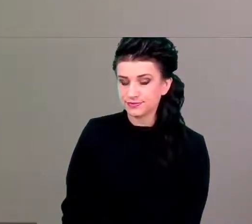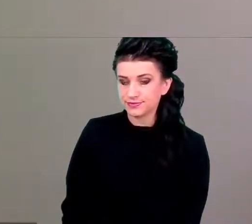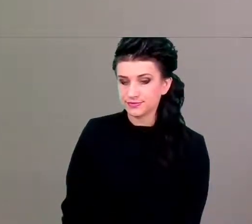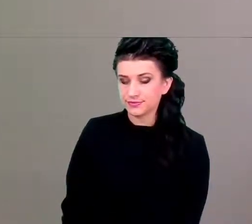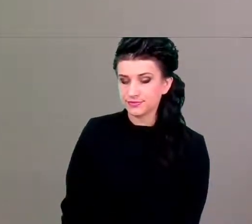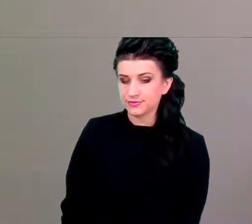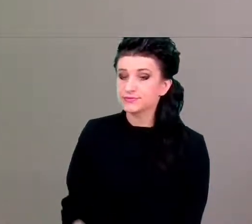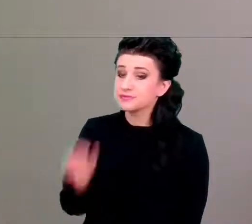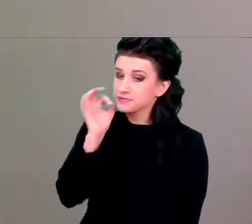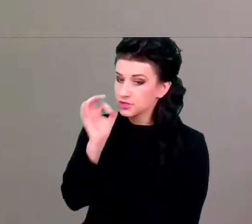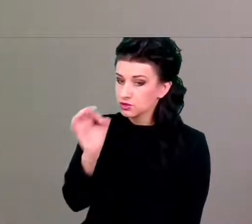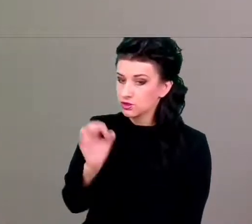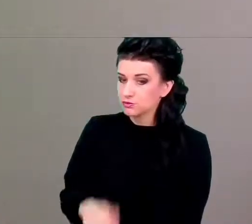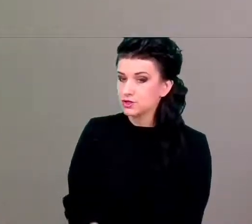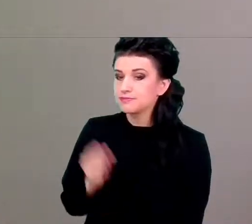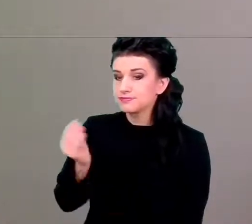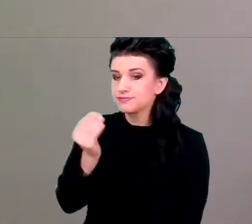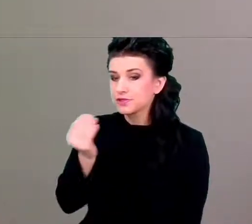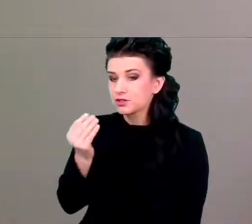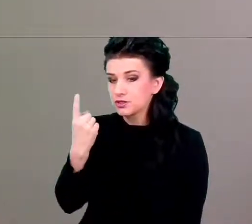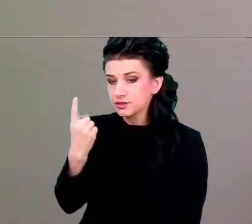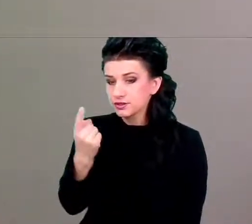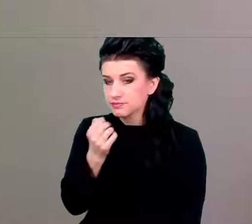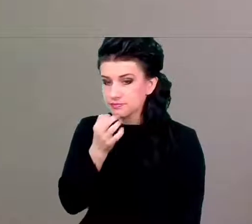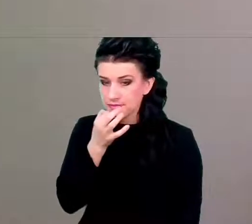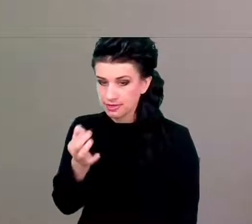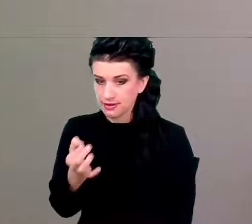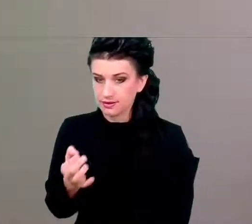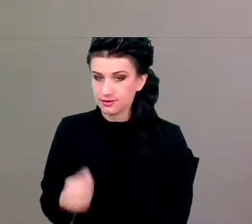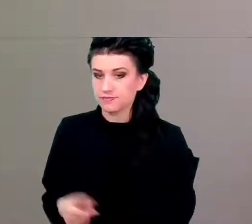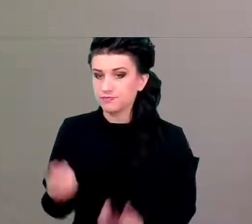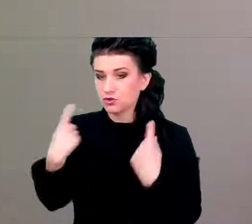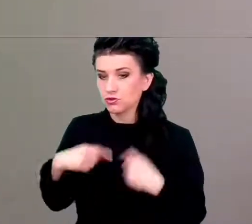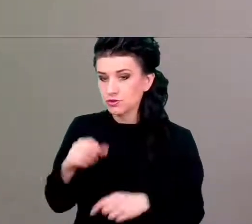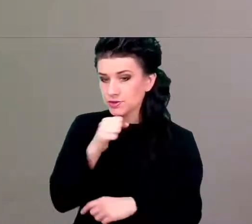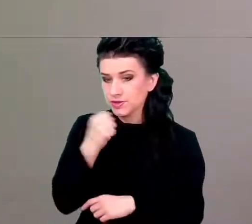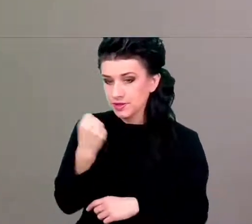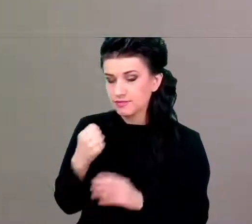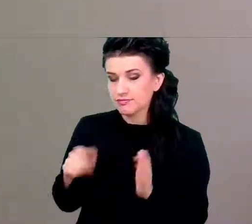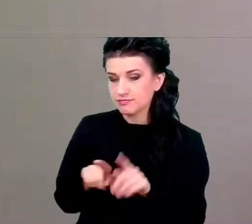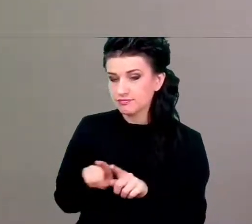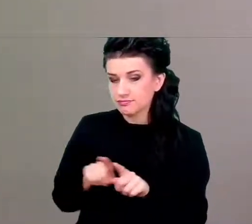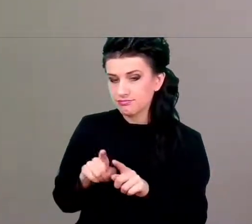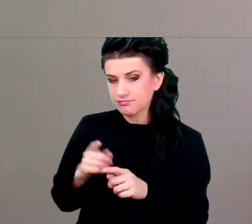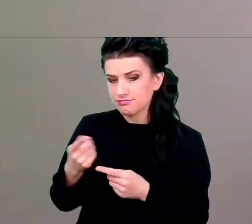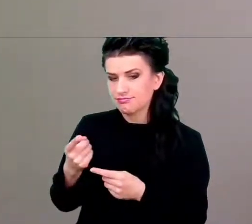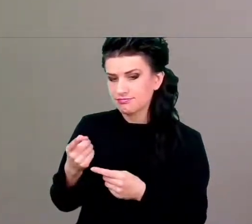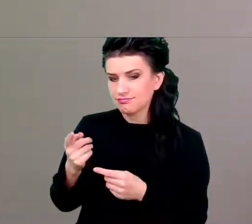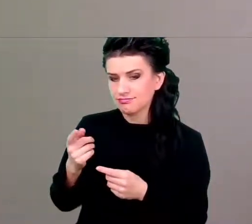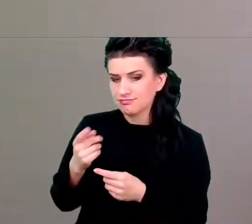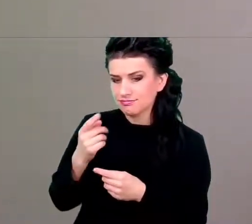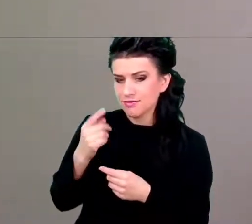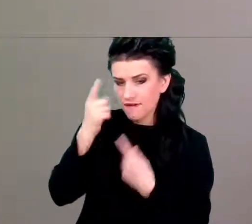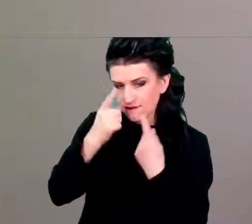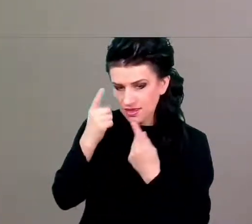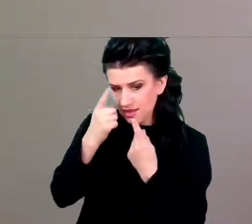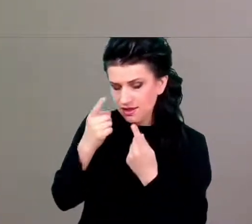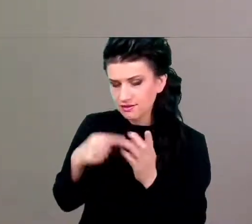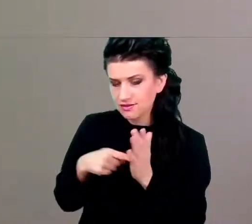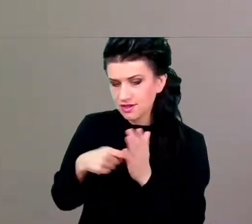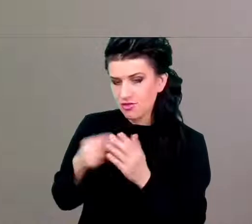Dobrze, mamy jeszcze jedno pytanie. Ponieważ osoby starsze postrzegane są jako mądrzejsze, czy znajduje to jakieś